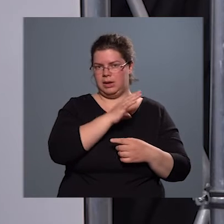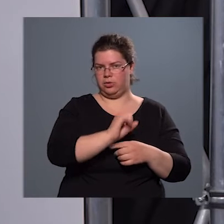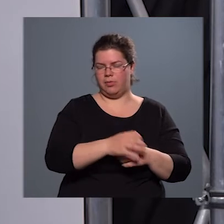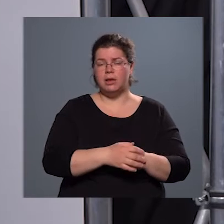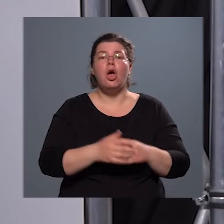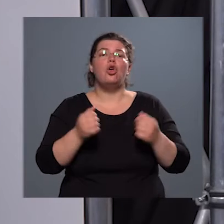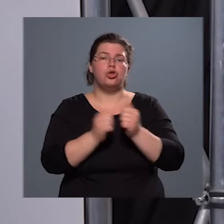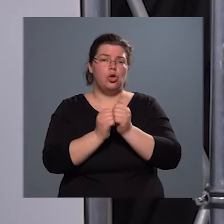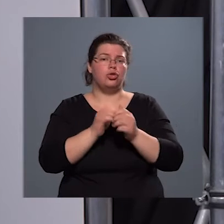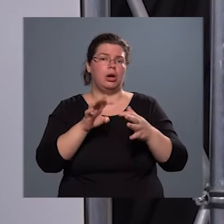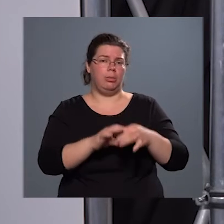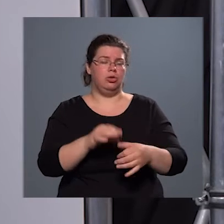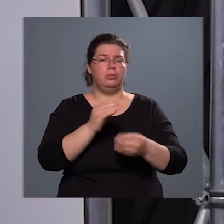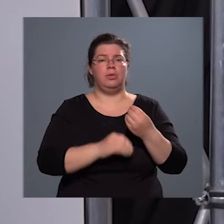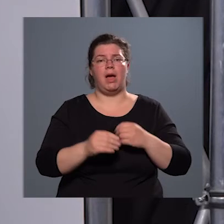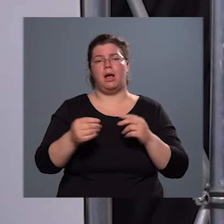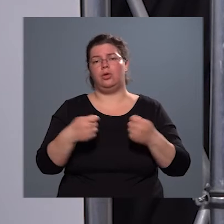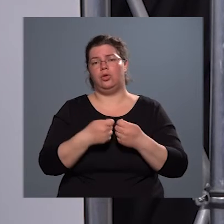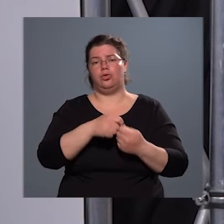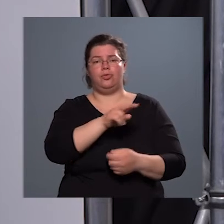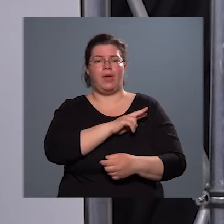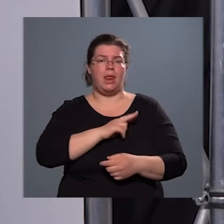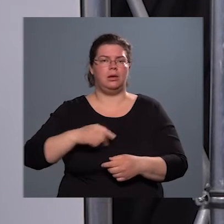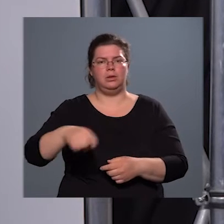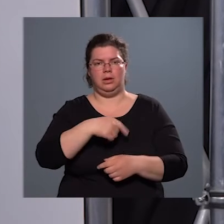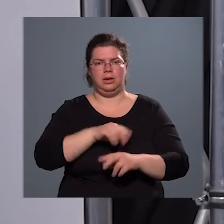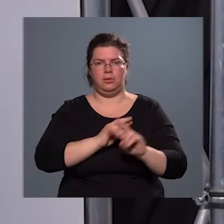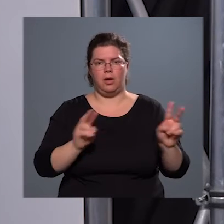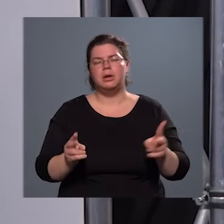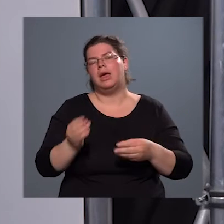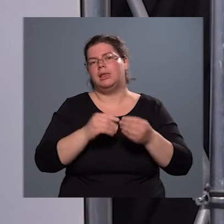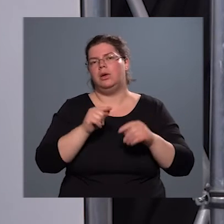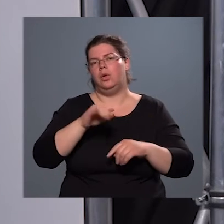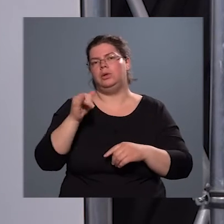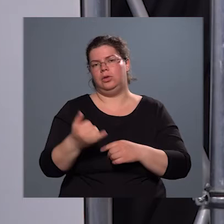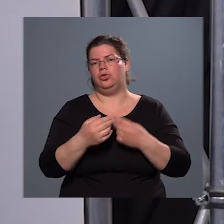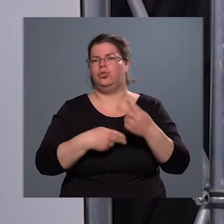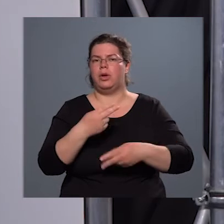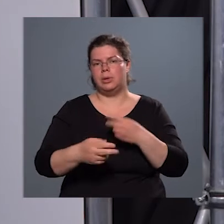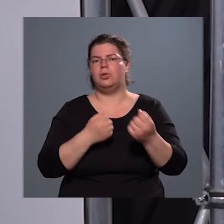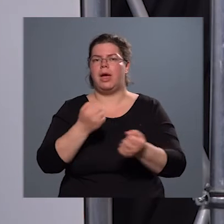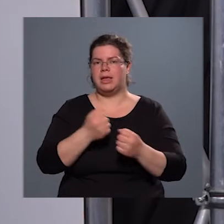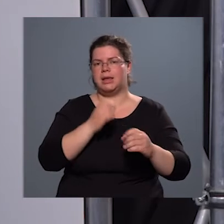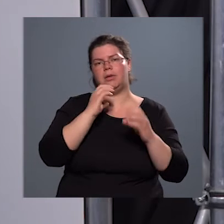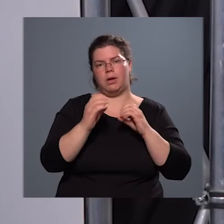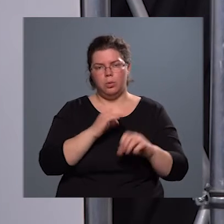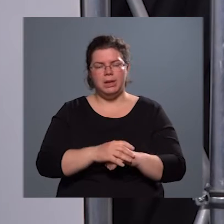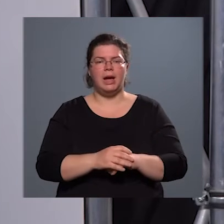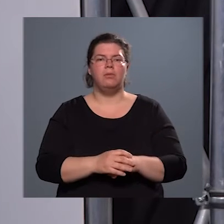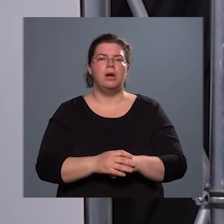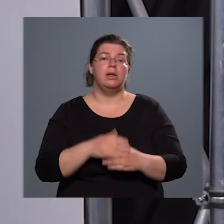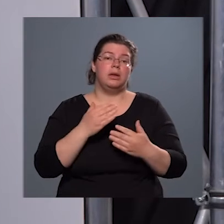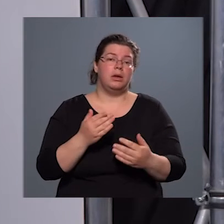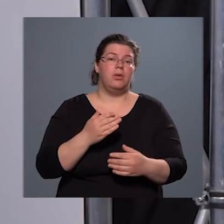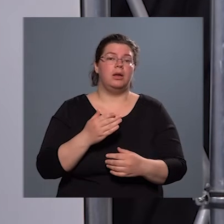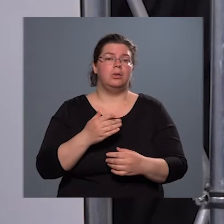kapcsolat, és mivel közös feladataink is vannak, ezért ott is folyamatosan egyeztetve és kommunikálva kívánom